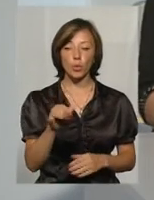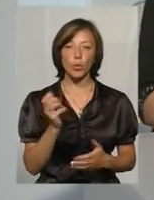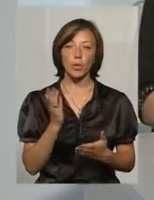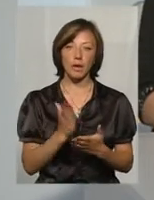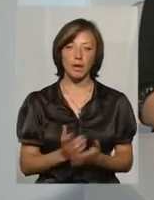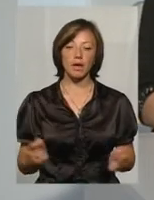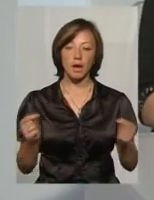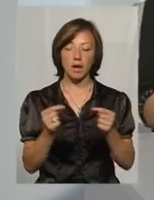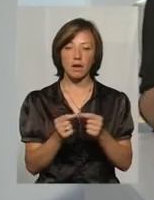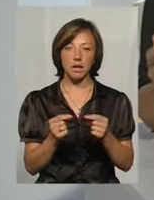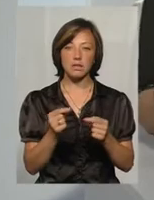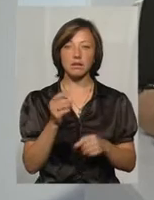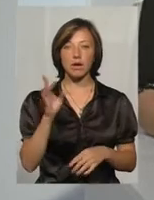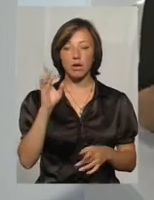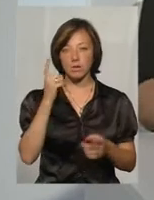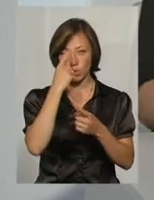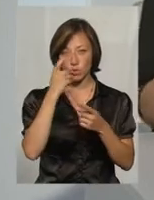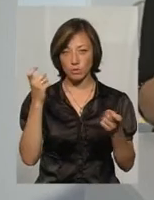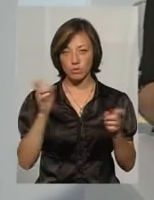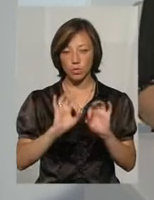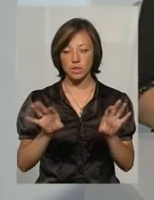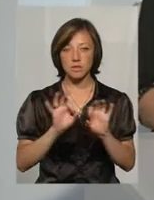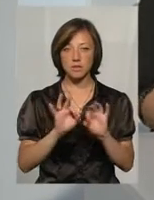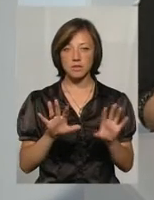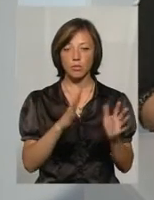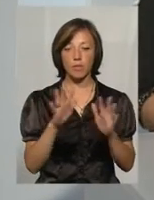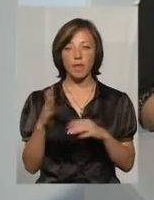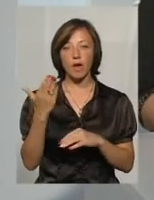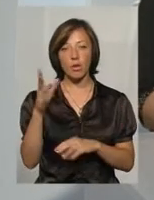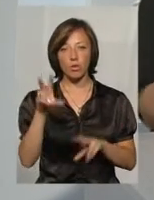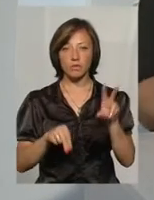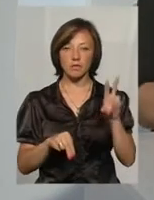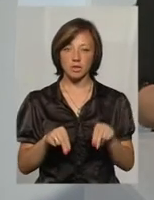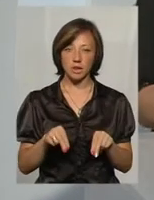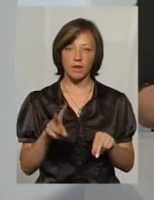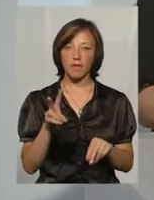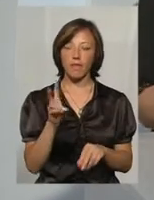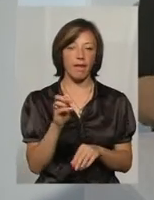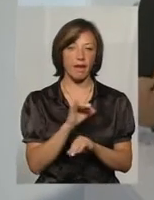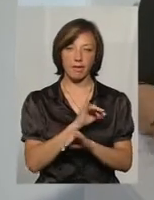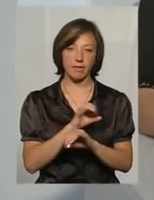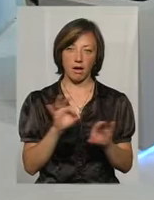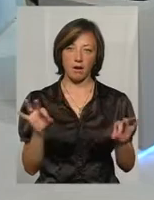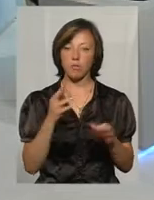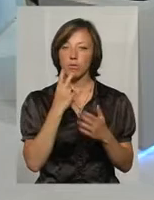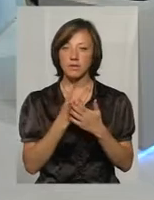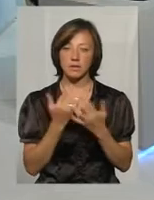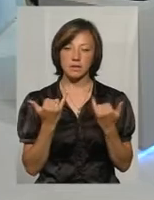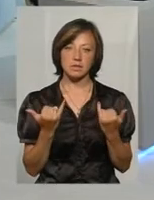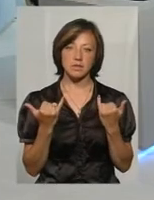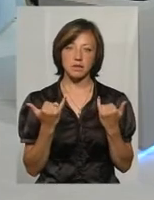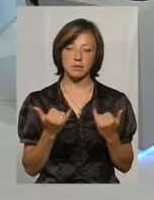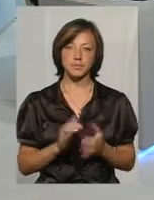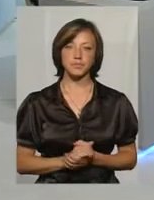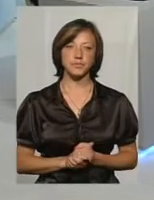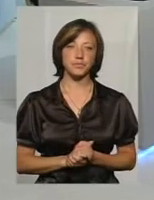якраз, він озвучив ті моменти, які на його рахунок він вважає не ідеальними. Я хочу, щоб ми зараз подивилися його